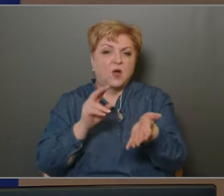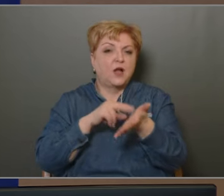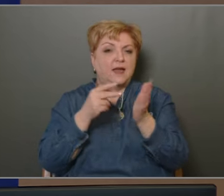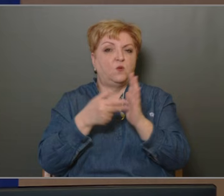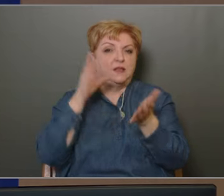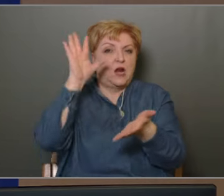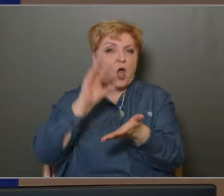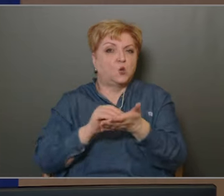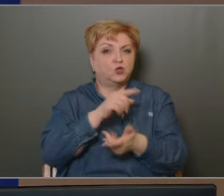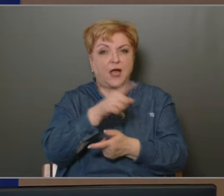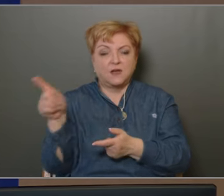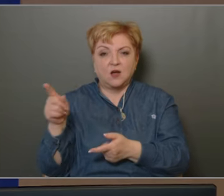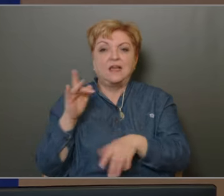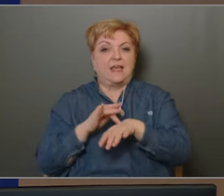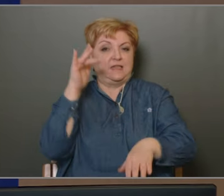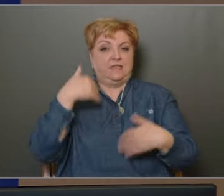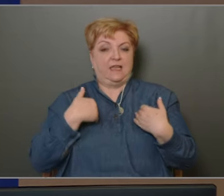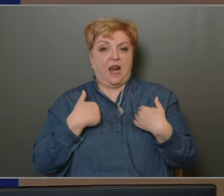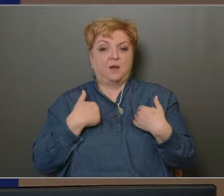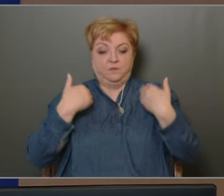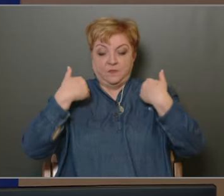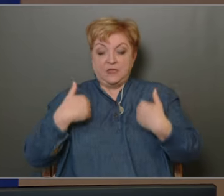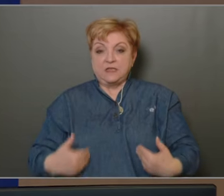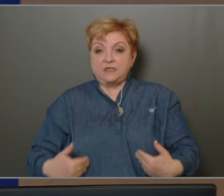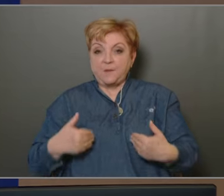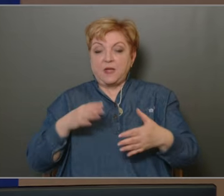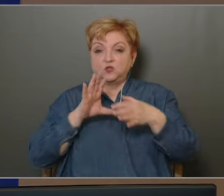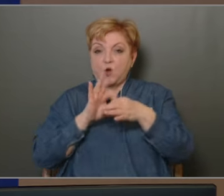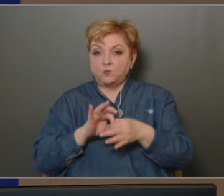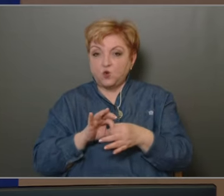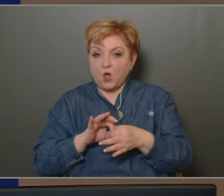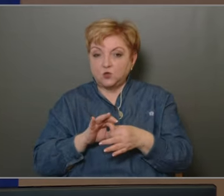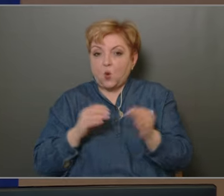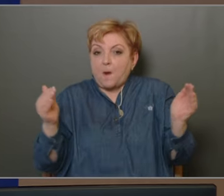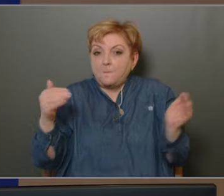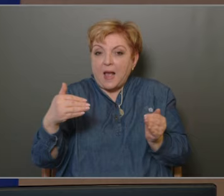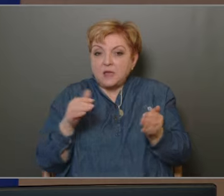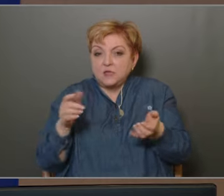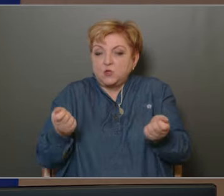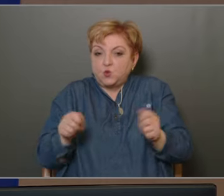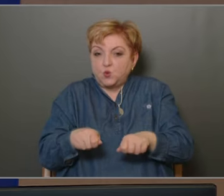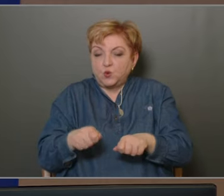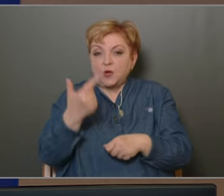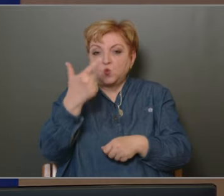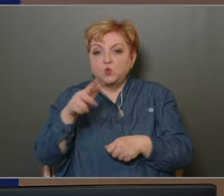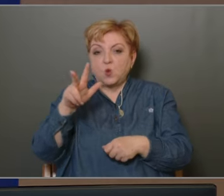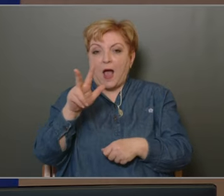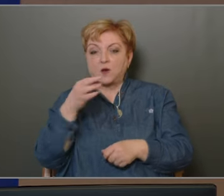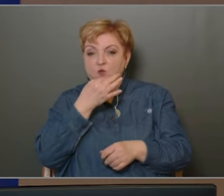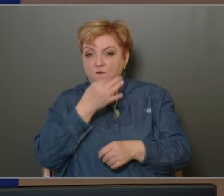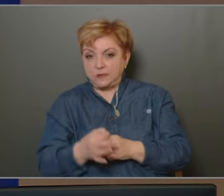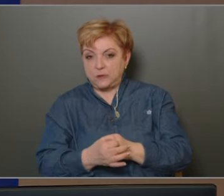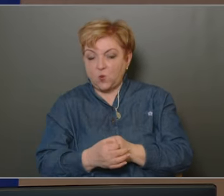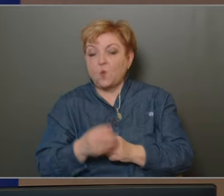lakosságról is és érzékelem A személyes kapcsolatok először jelentősen beszűkültek Mivel 23-ról van